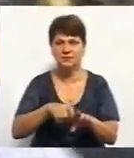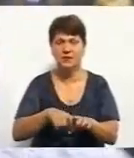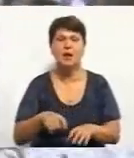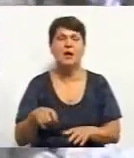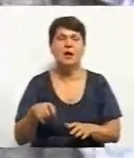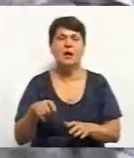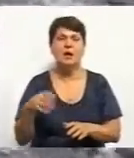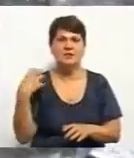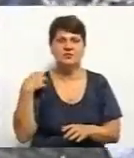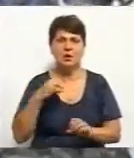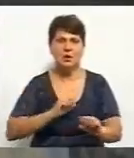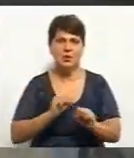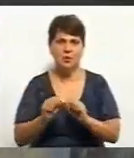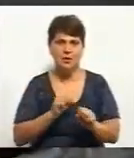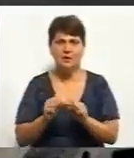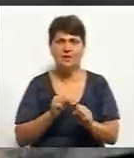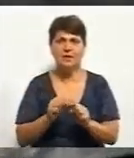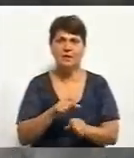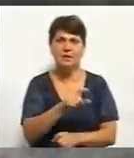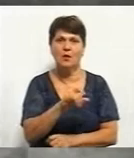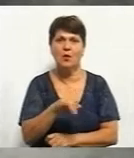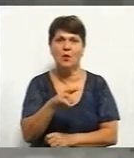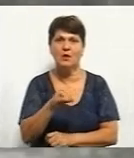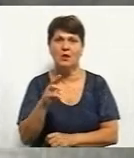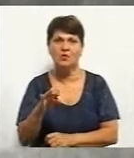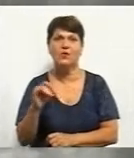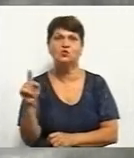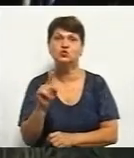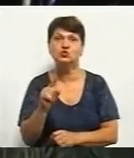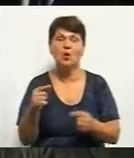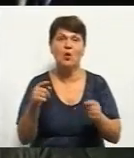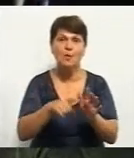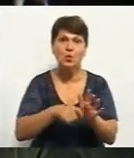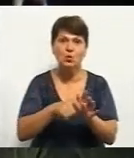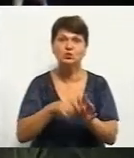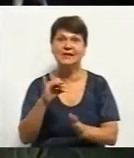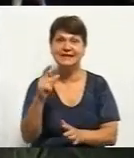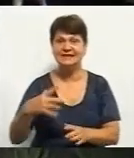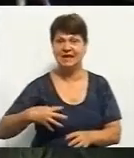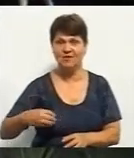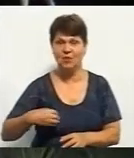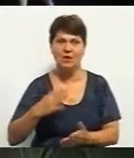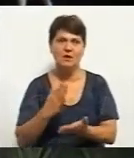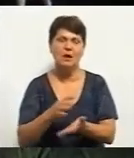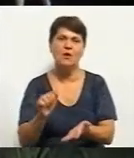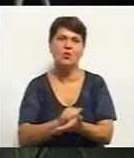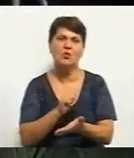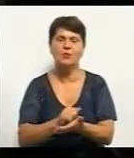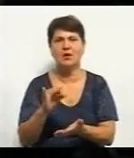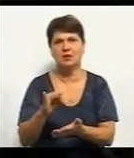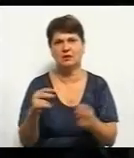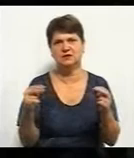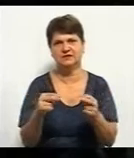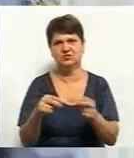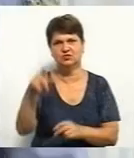обласної поліції Олександра Солдатова, те, що відходи з Львівщини вказують знайдені документи та свідчення водіїв вантажівок.